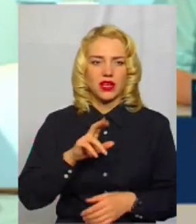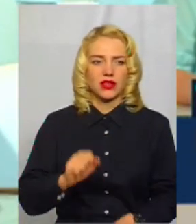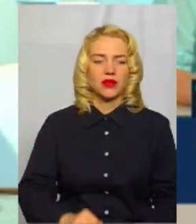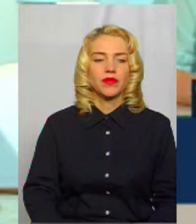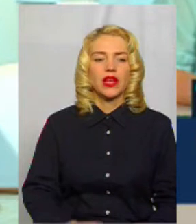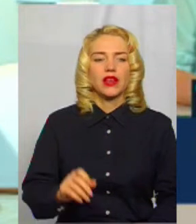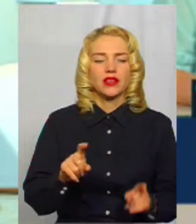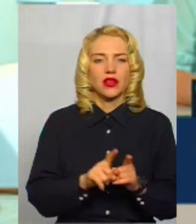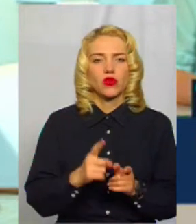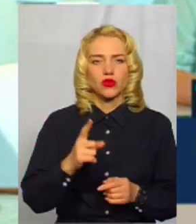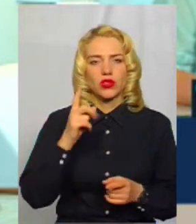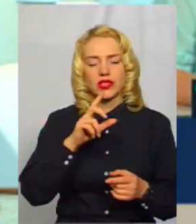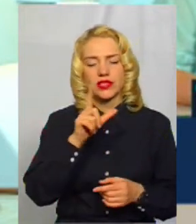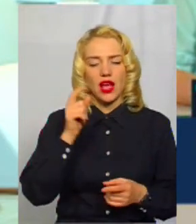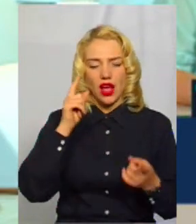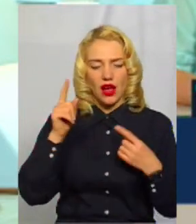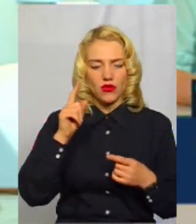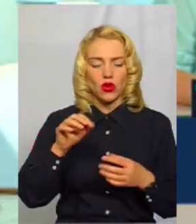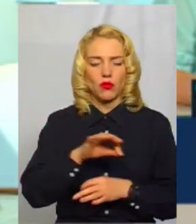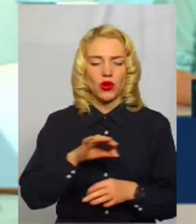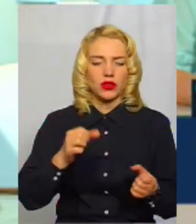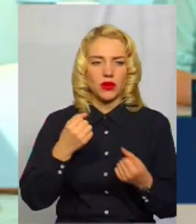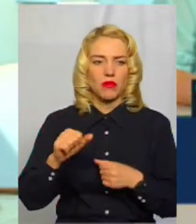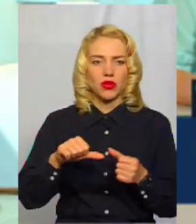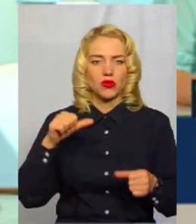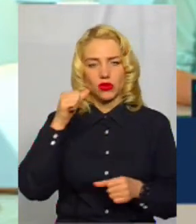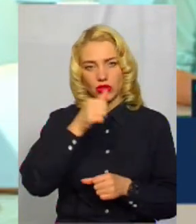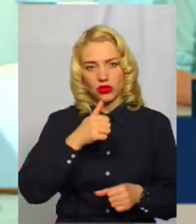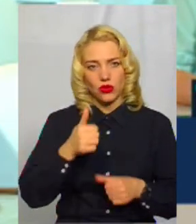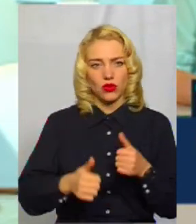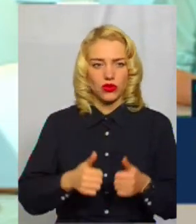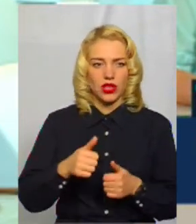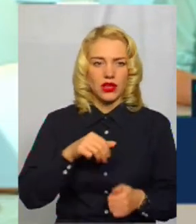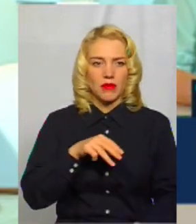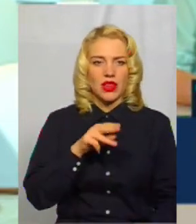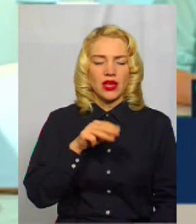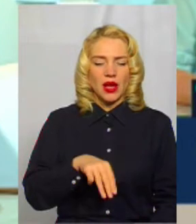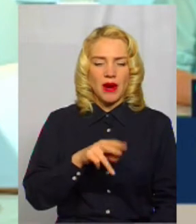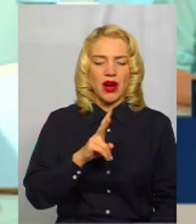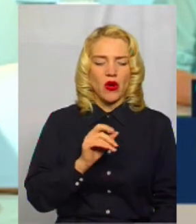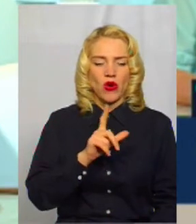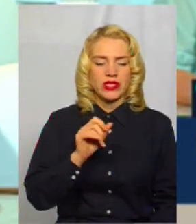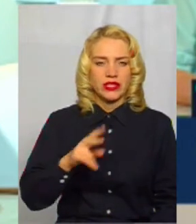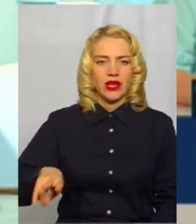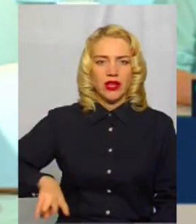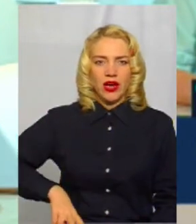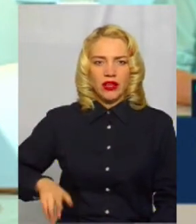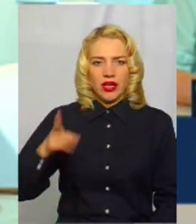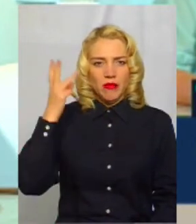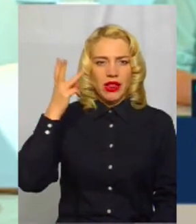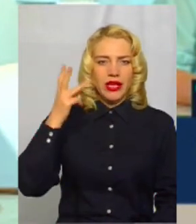однією із авторок проєкту «Переможця» минулорічного конкурсу Тамарою Козицькою, директоркою Хмельницької